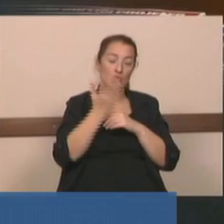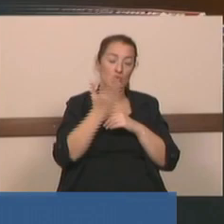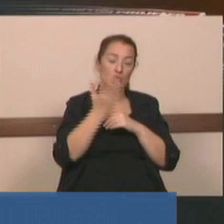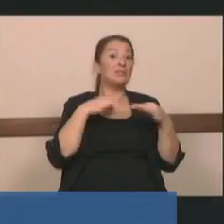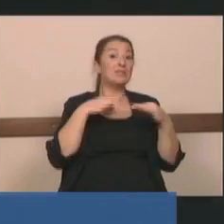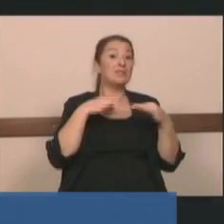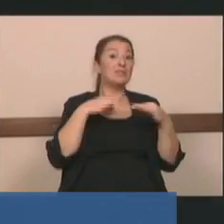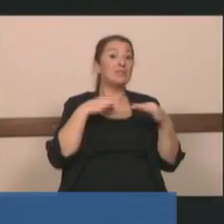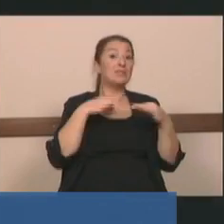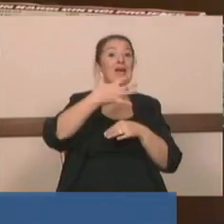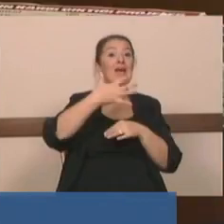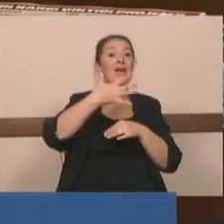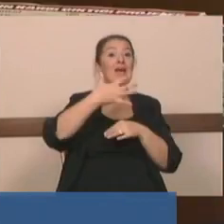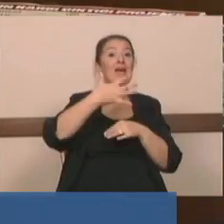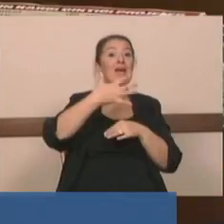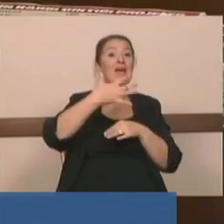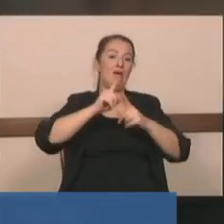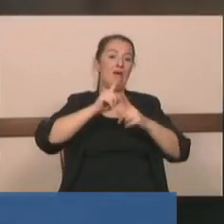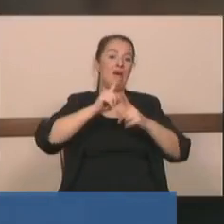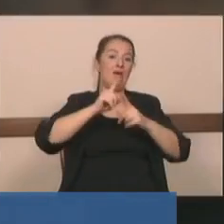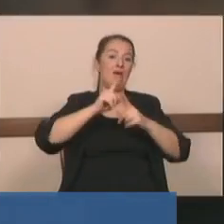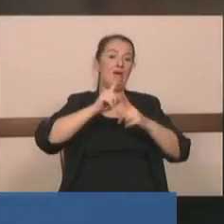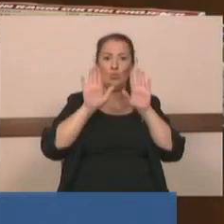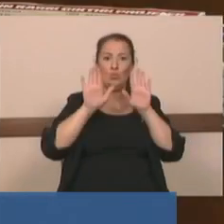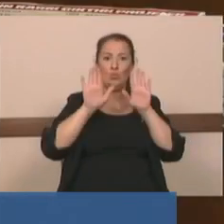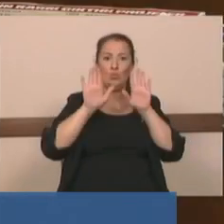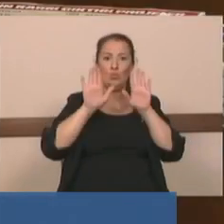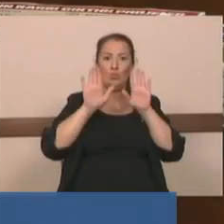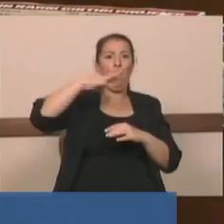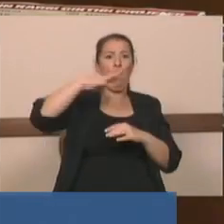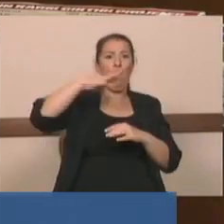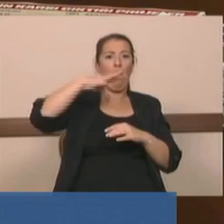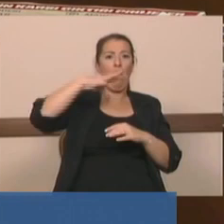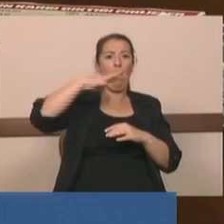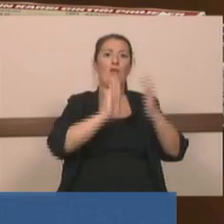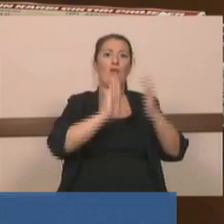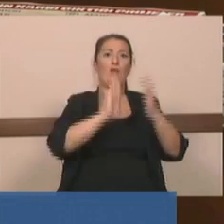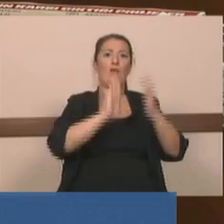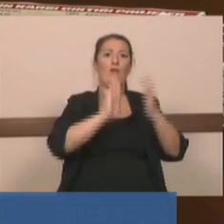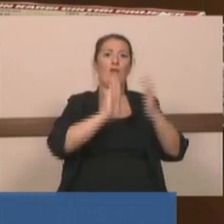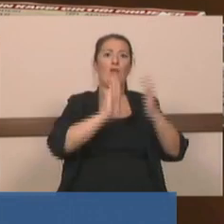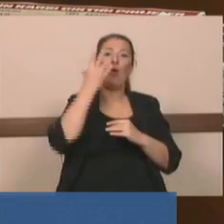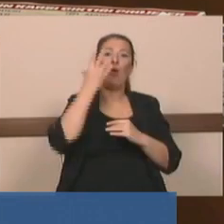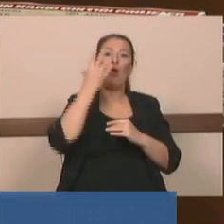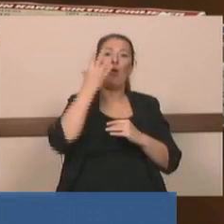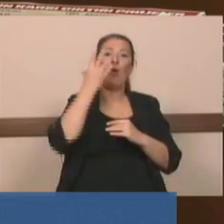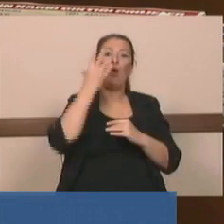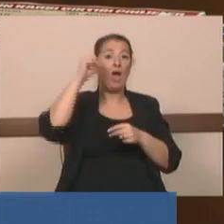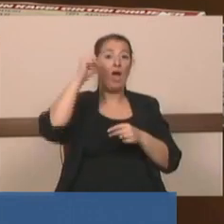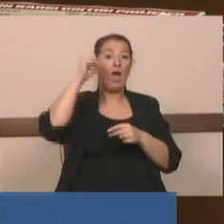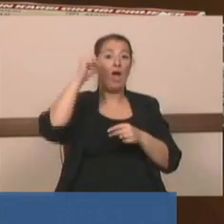AK Parti karşılıklığıyla var etmeye çalıştığı için AK Parti evet diyorsa o hayır demesi gerekir.